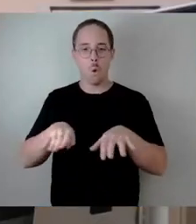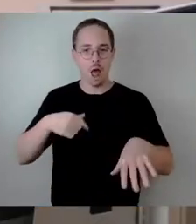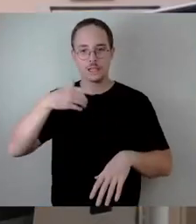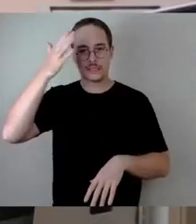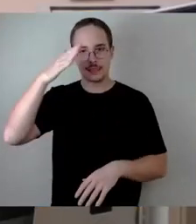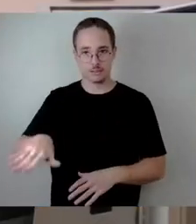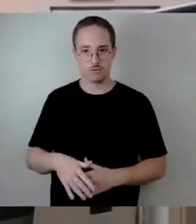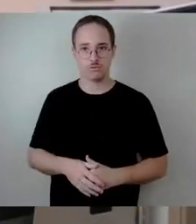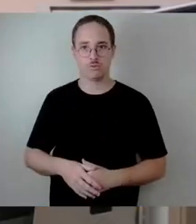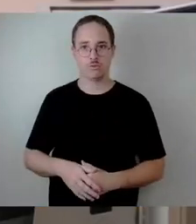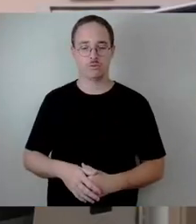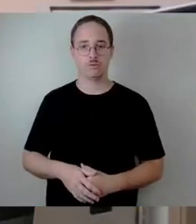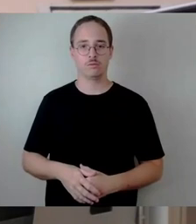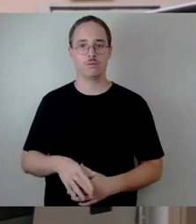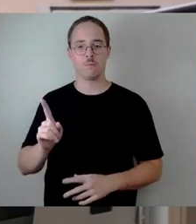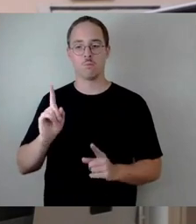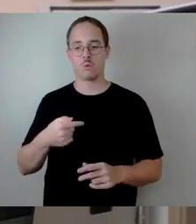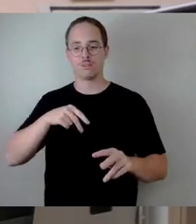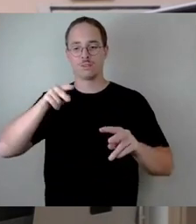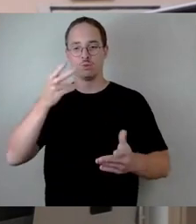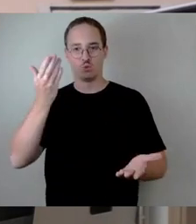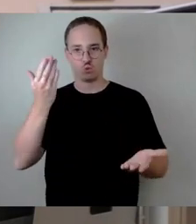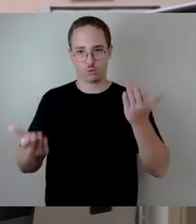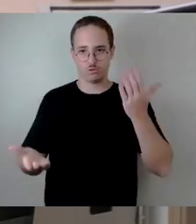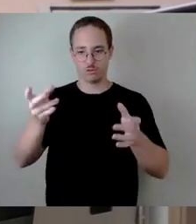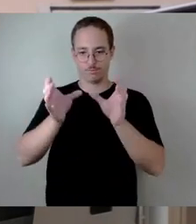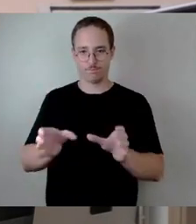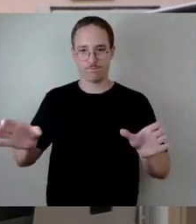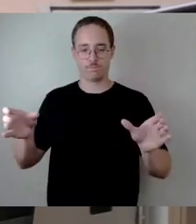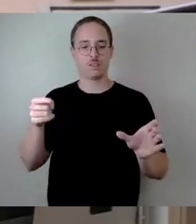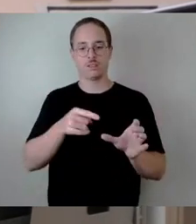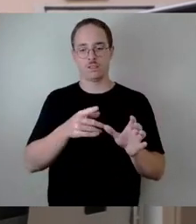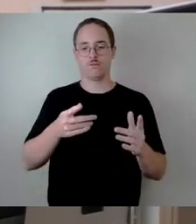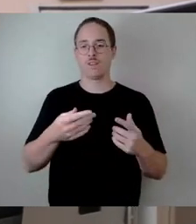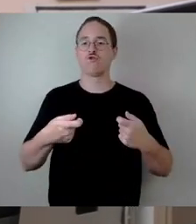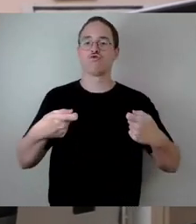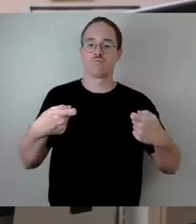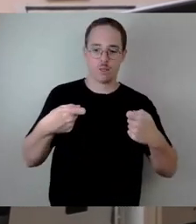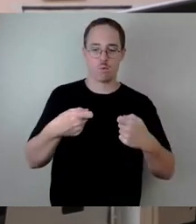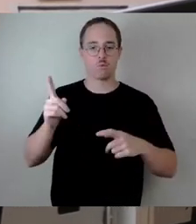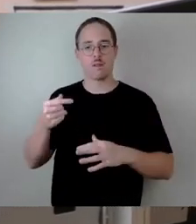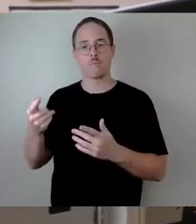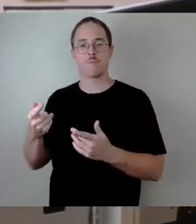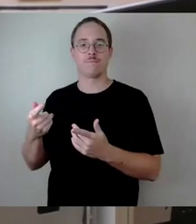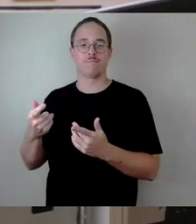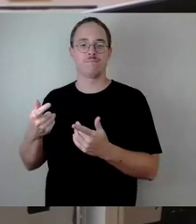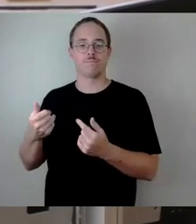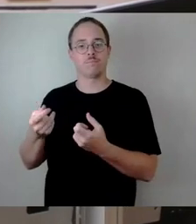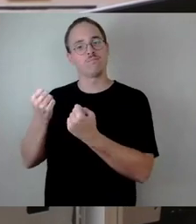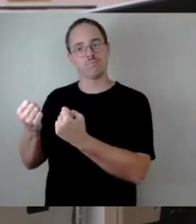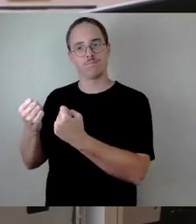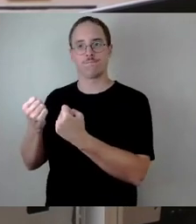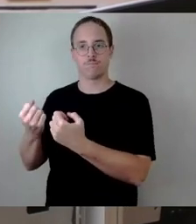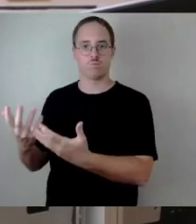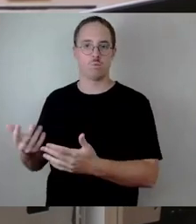bei diesem Bauwerk zwischen vorgespannter und schlaffer Bewährung. Das, was an Betonabplatzungen dort geschildert war, war in dem Bereich